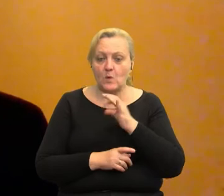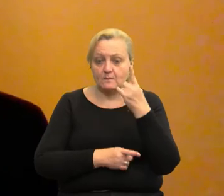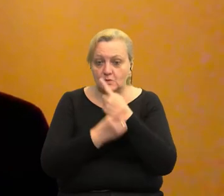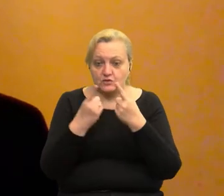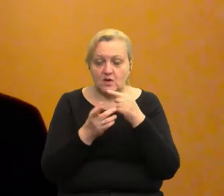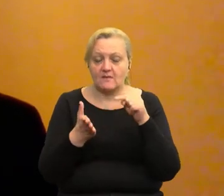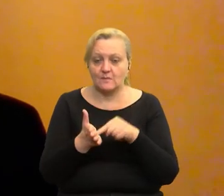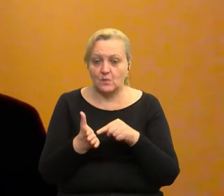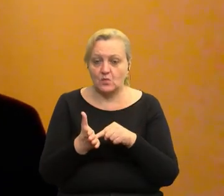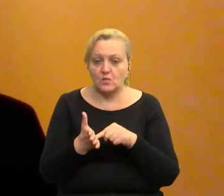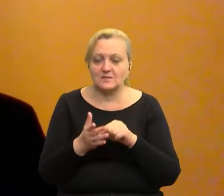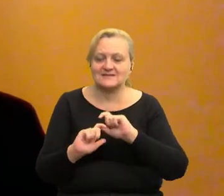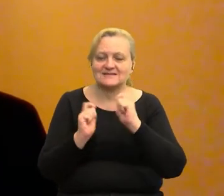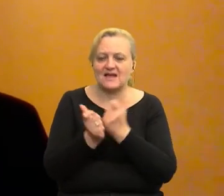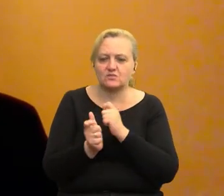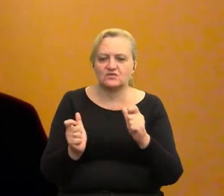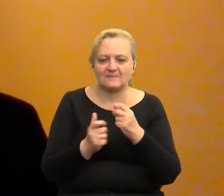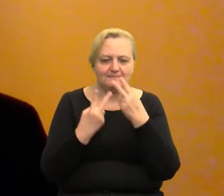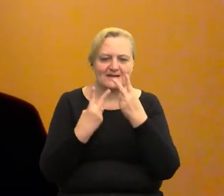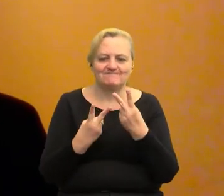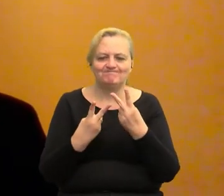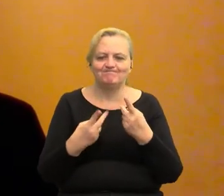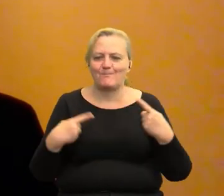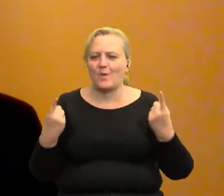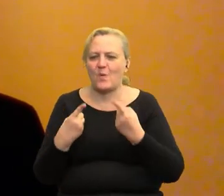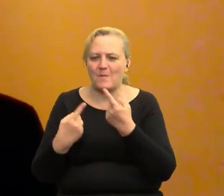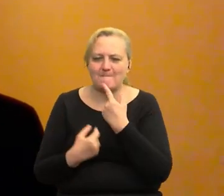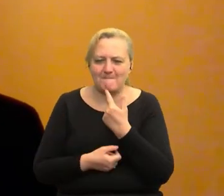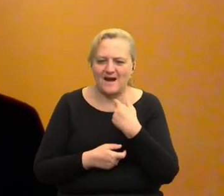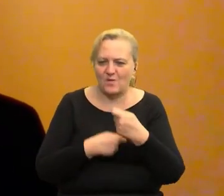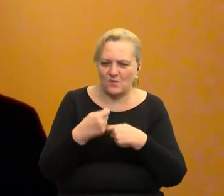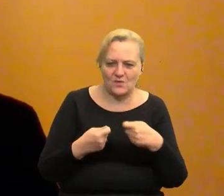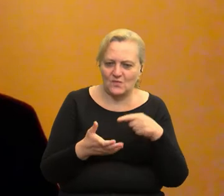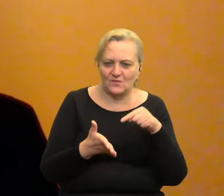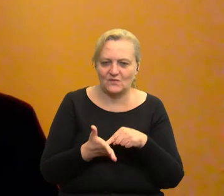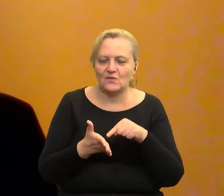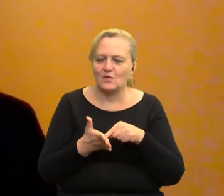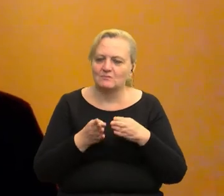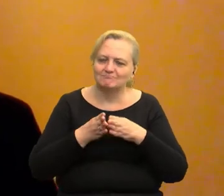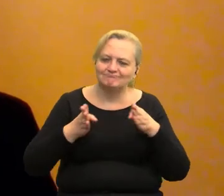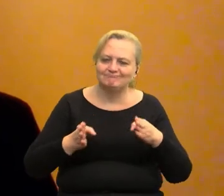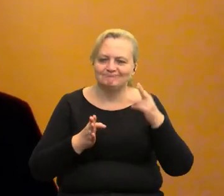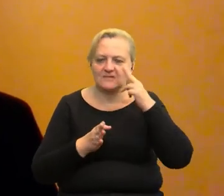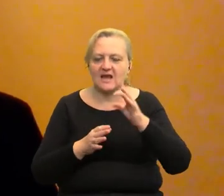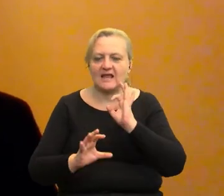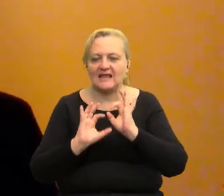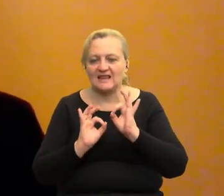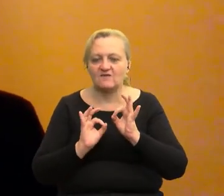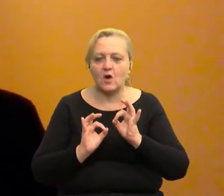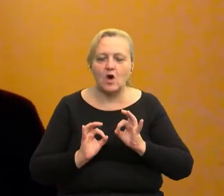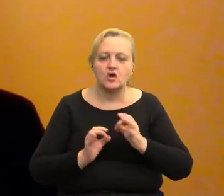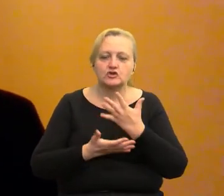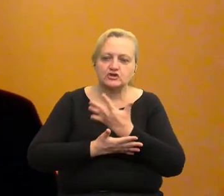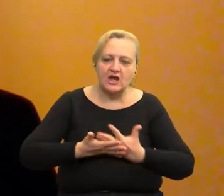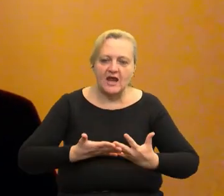z cały czas niedostatecznej promocji rozwiązań opartych na szeroko rozumianych danych obserwacji w Ziemi.